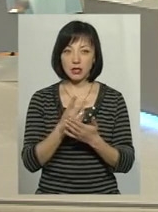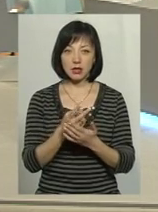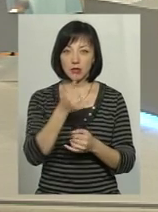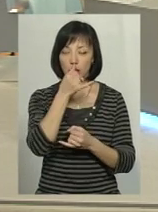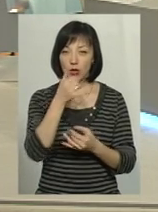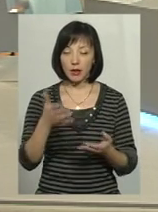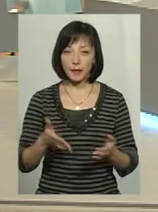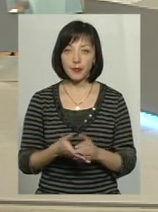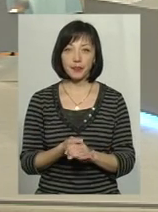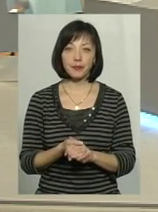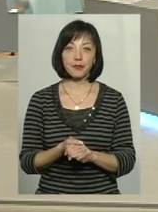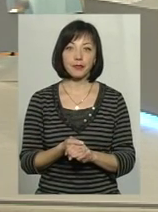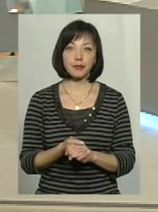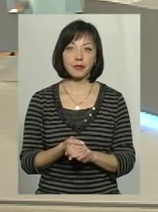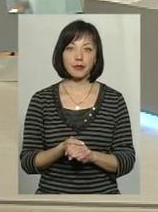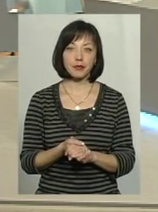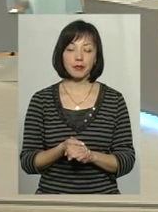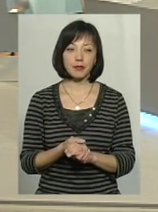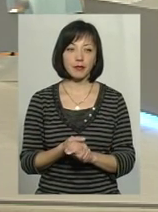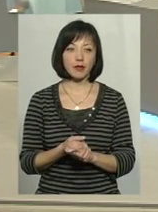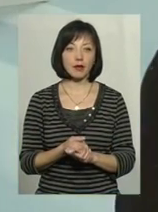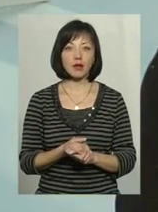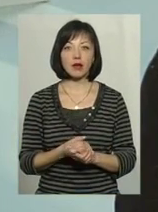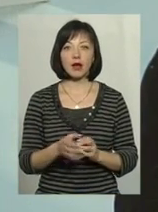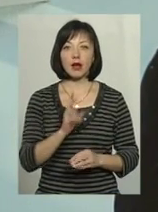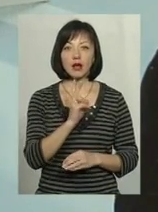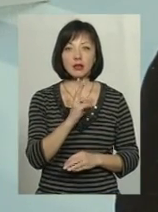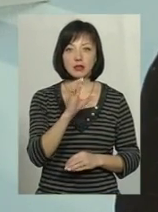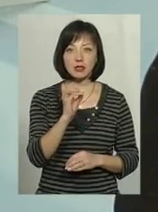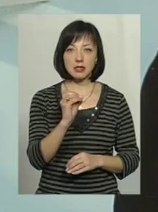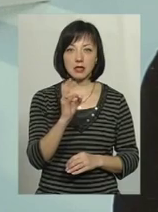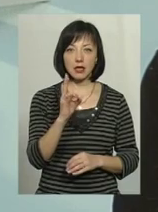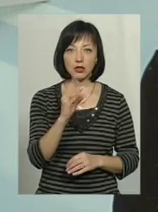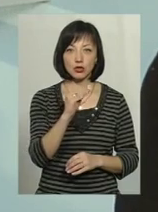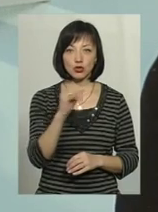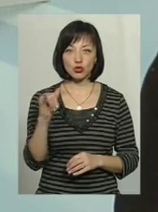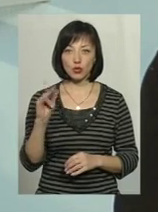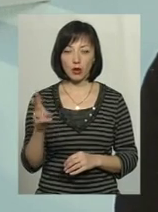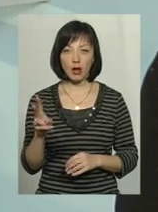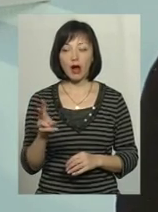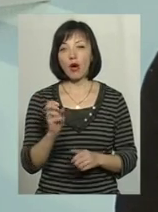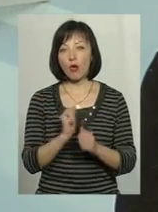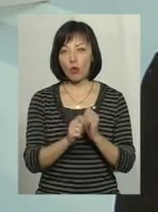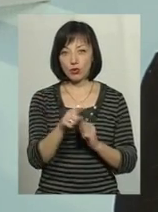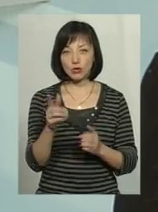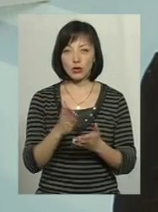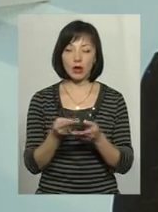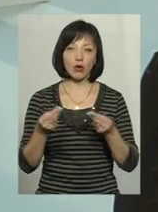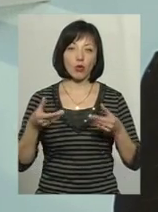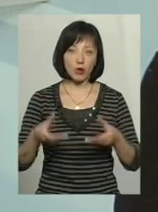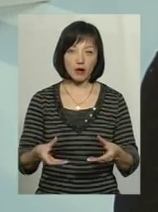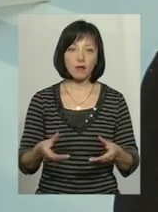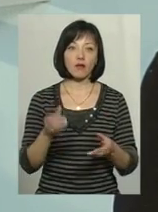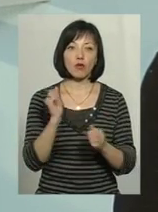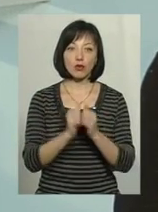декларації. Ми також реагували на шоксинжук. Є щодо цих депутатів, в кожного є готівка, в кожного